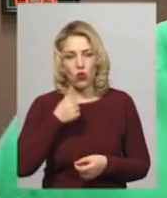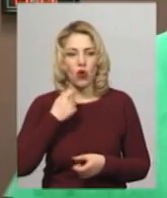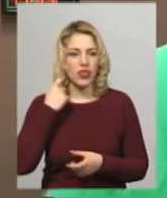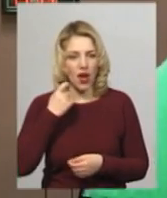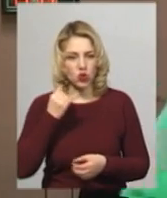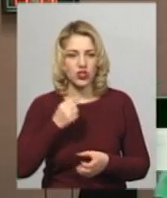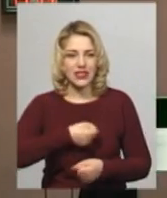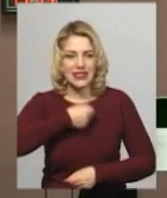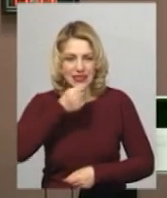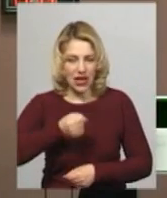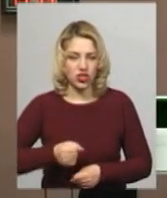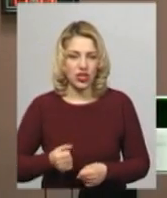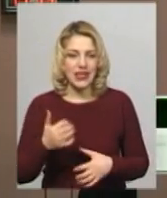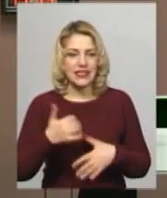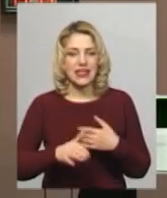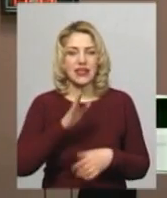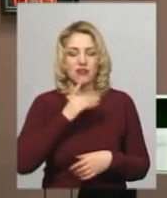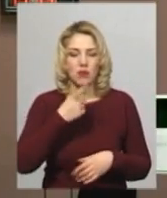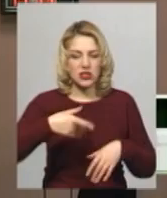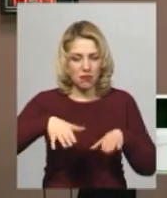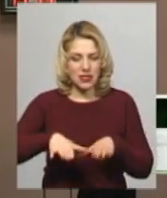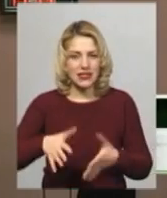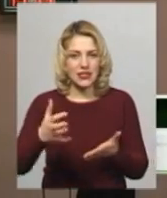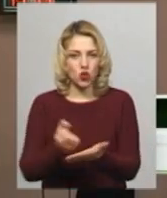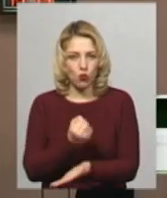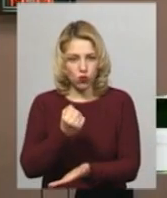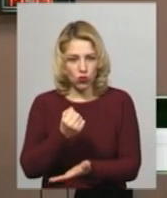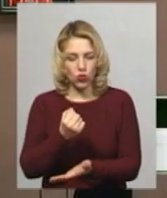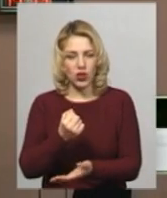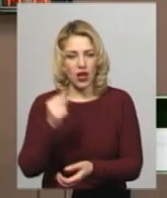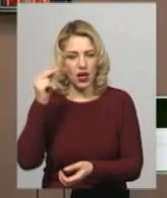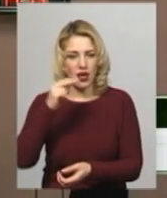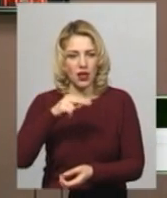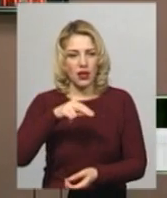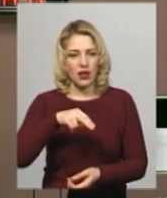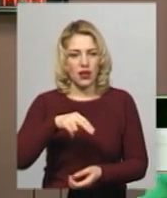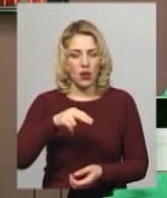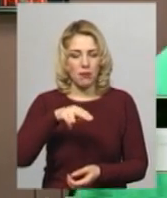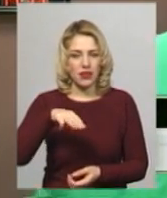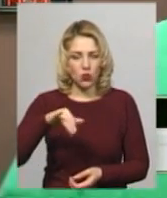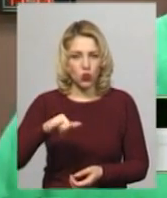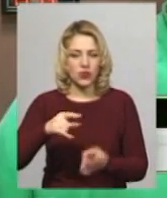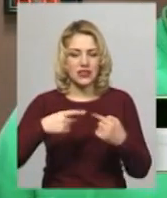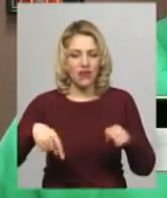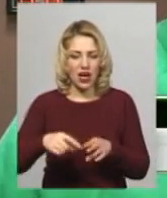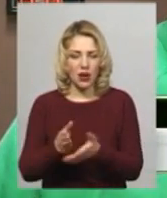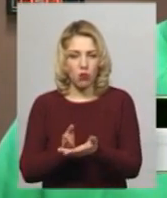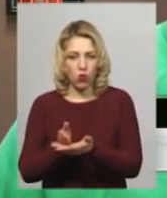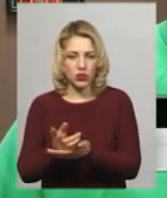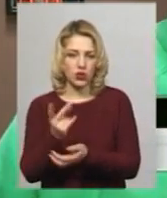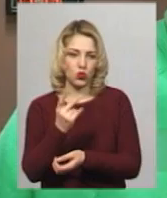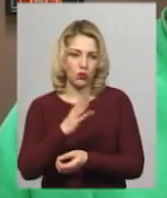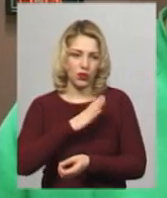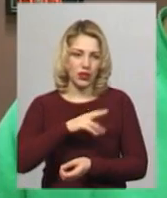Серед дівчат першого місяця здобула училища сфері послуг. За ними були